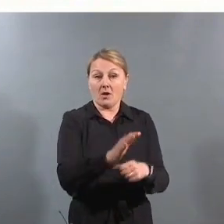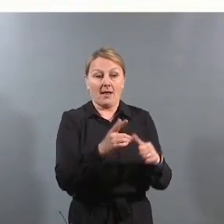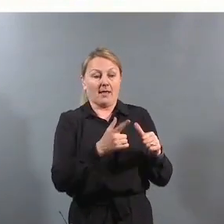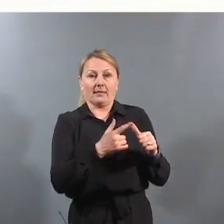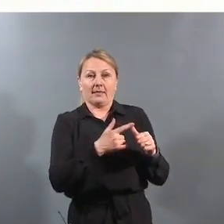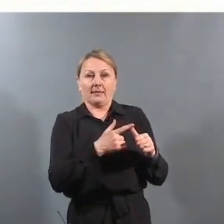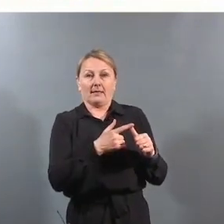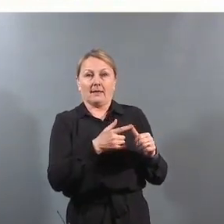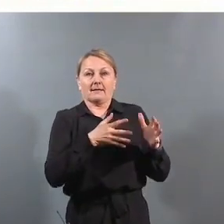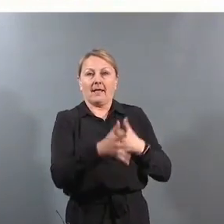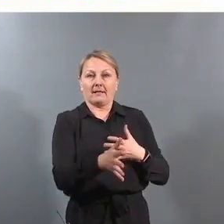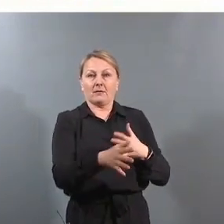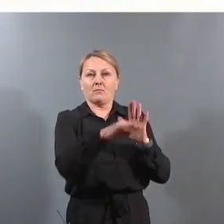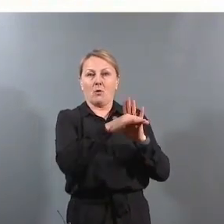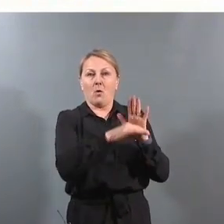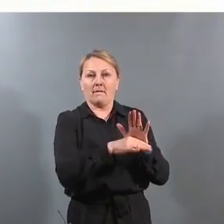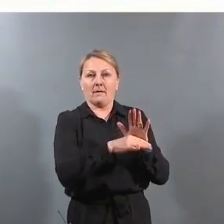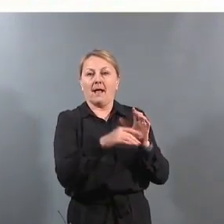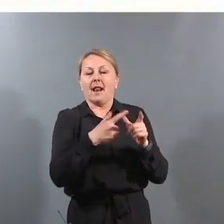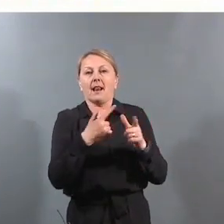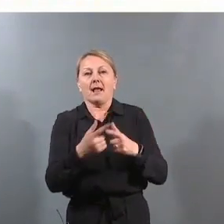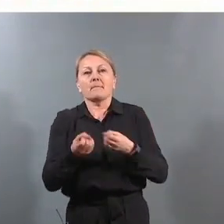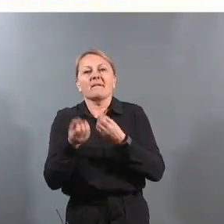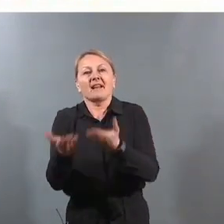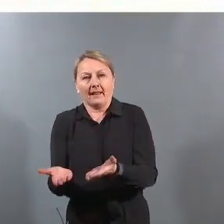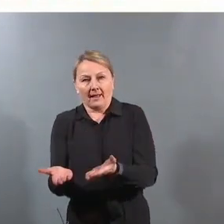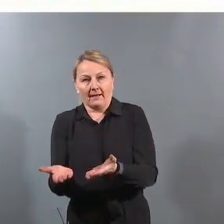enten vellom lovlivning eller med bevilgninger.